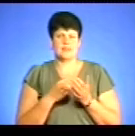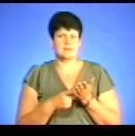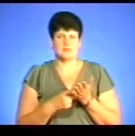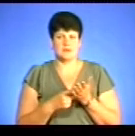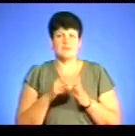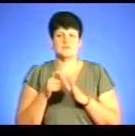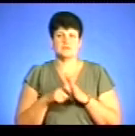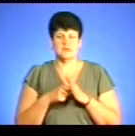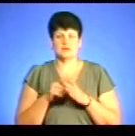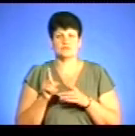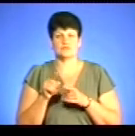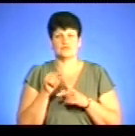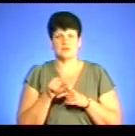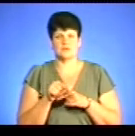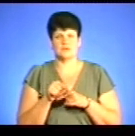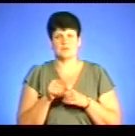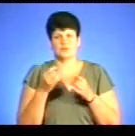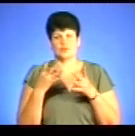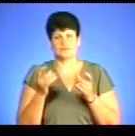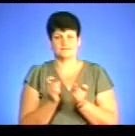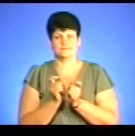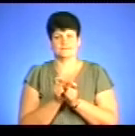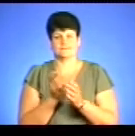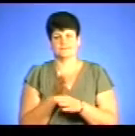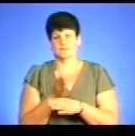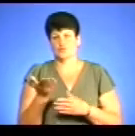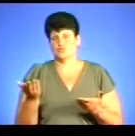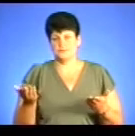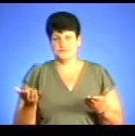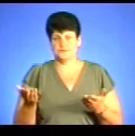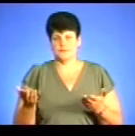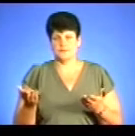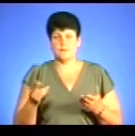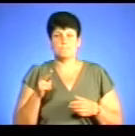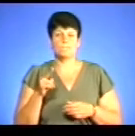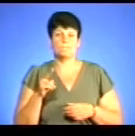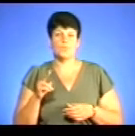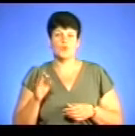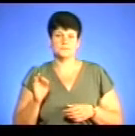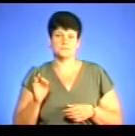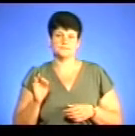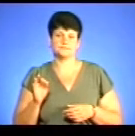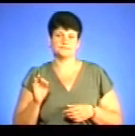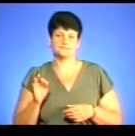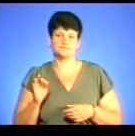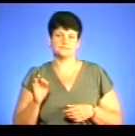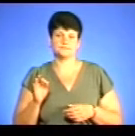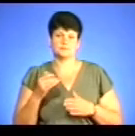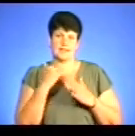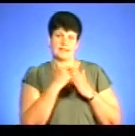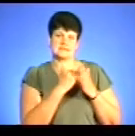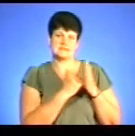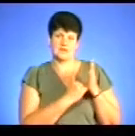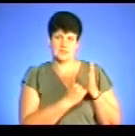знаємо, що зводять собі свої особисті стосунки таким чином. Ну, власне, по класифікації, так,